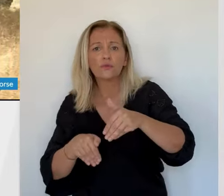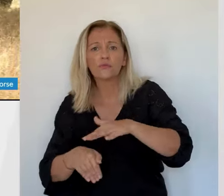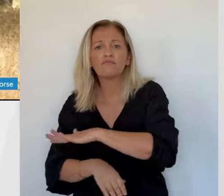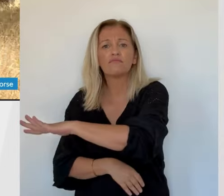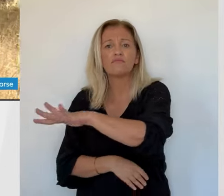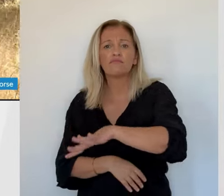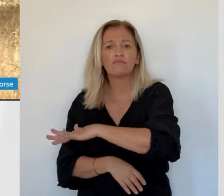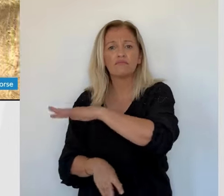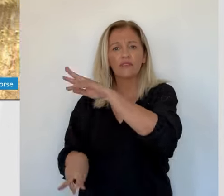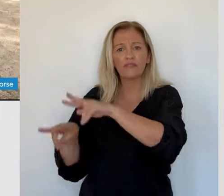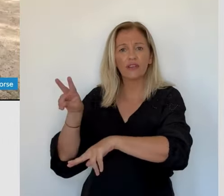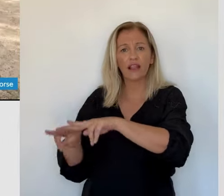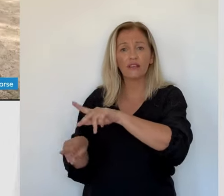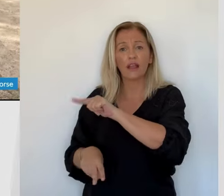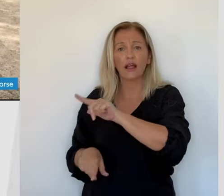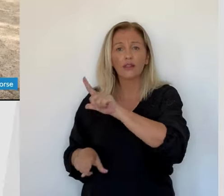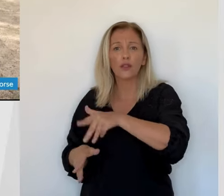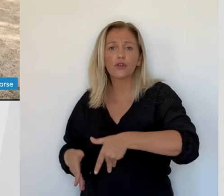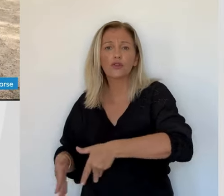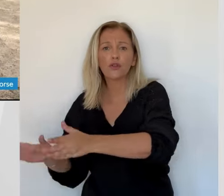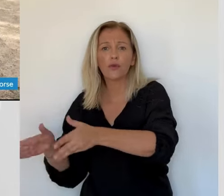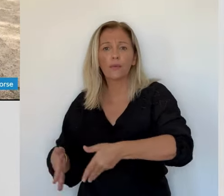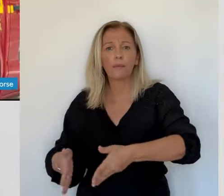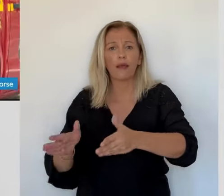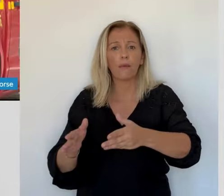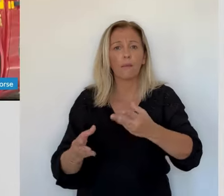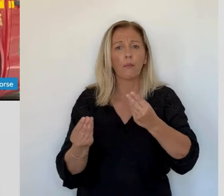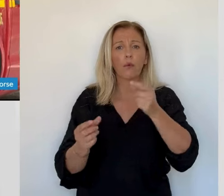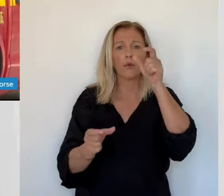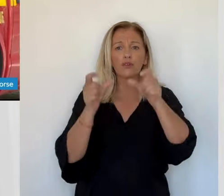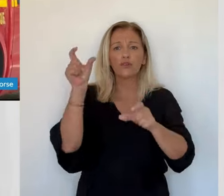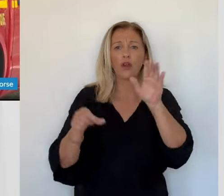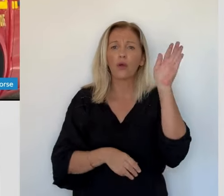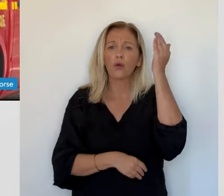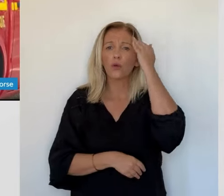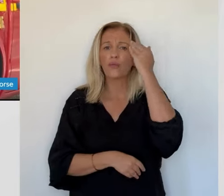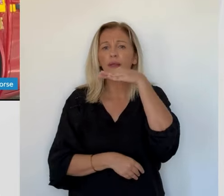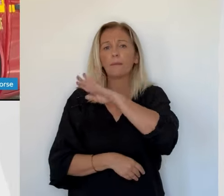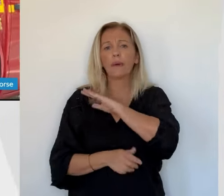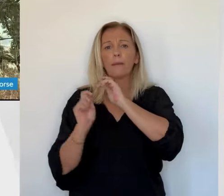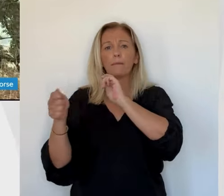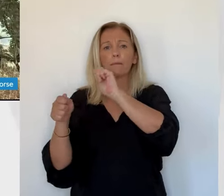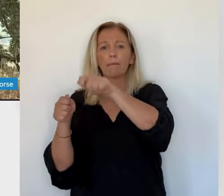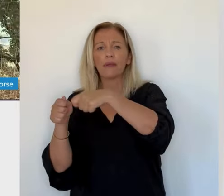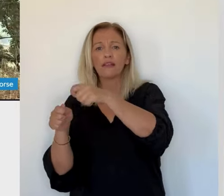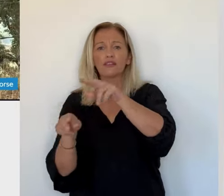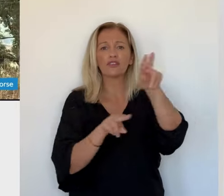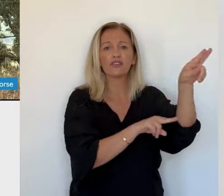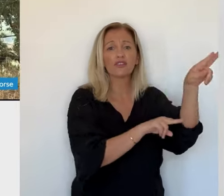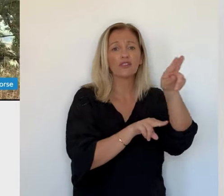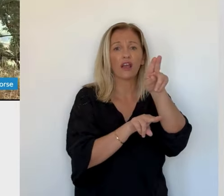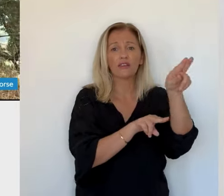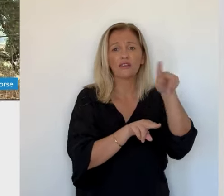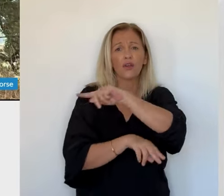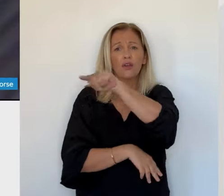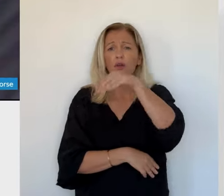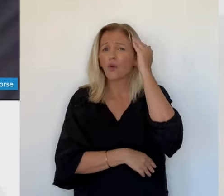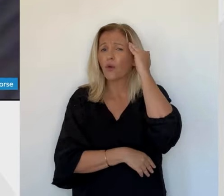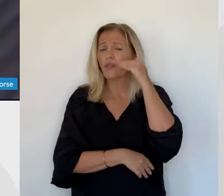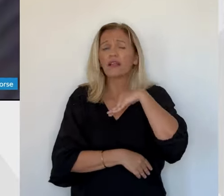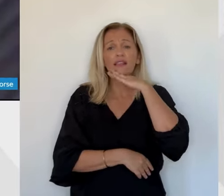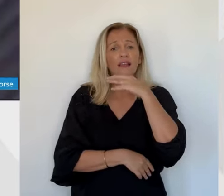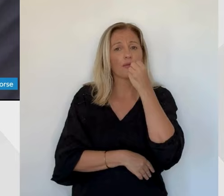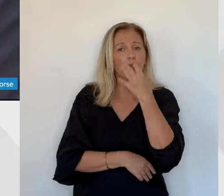a été retrouvé à l'intérieur de son véhicule. Sur place, un maître chien conducteur cynotechnique sillonne inlassablement le